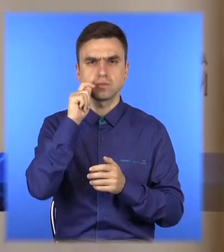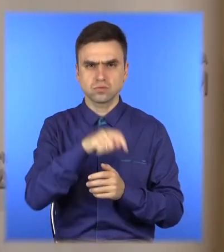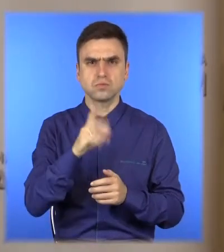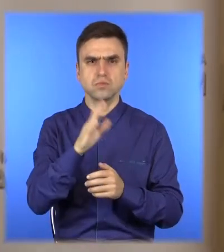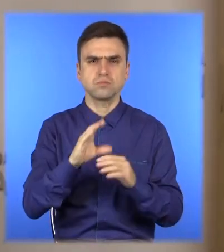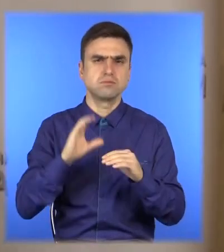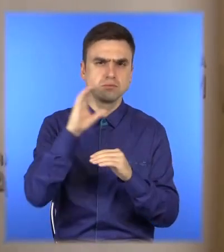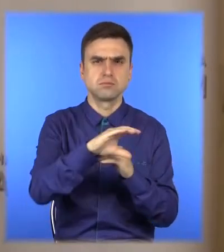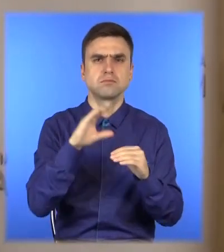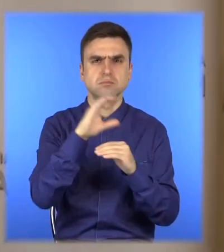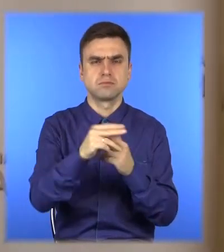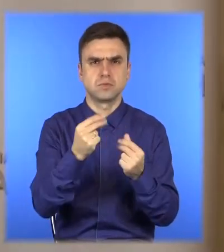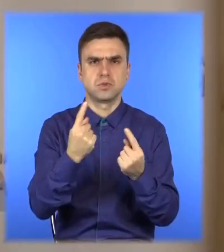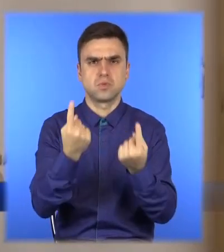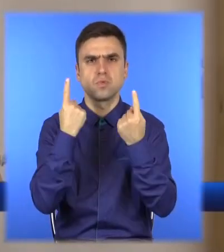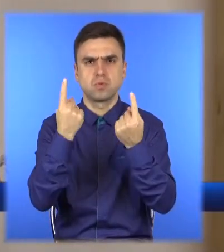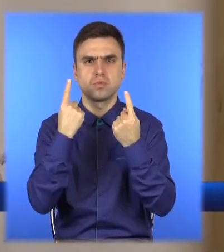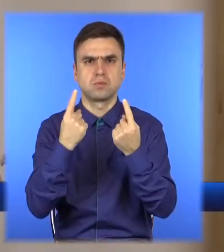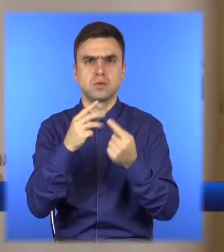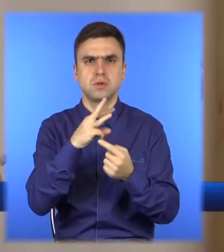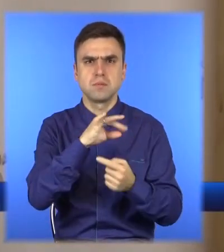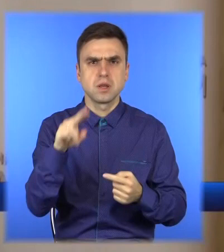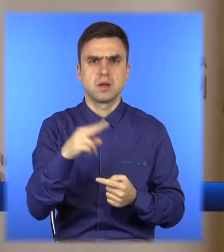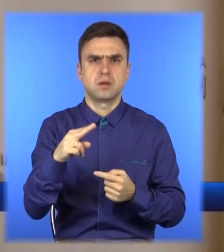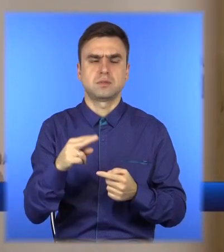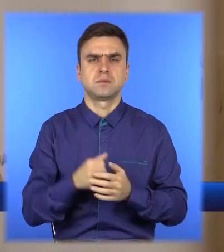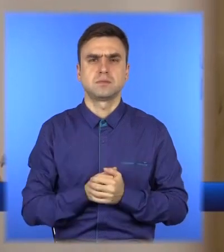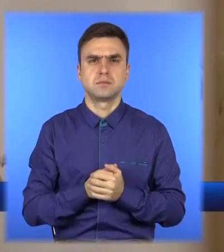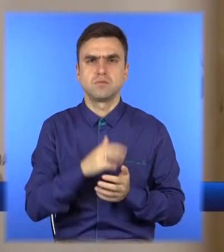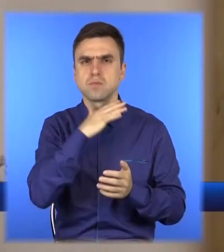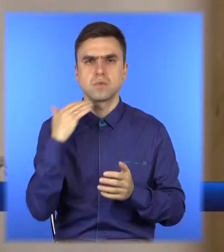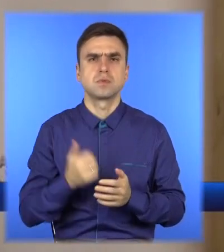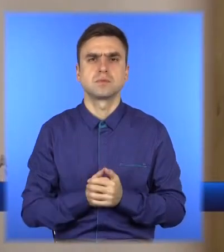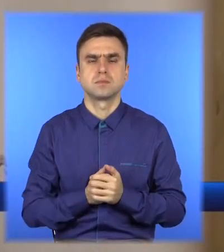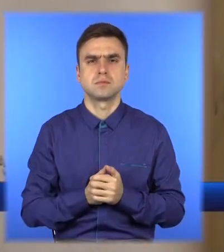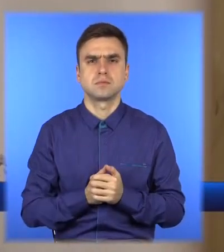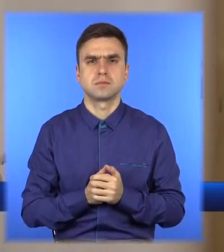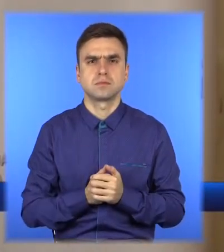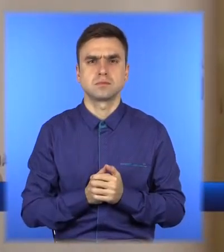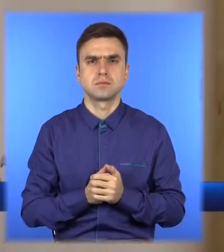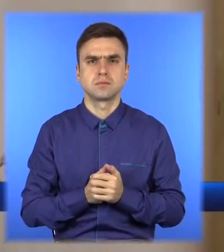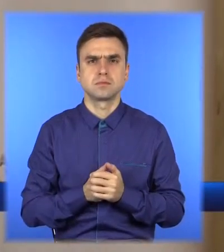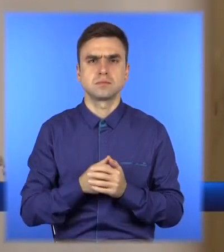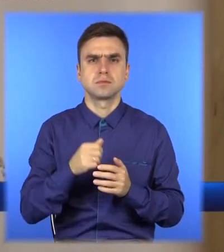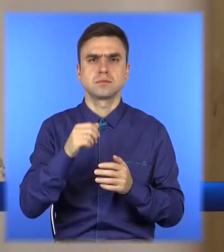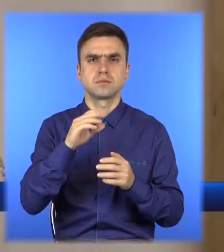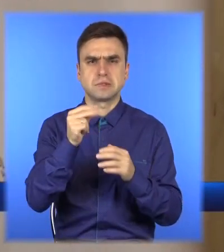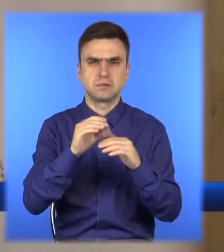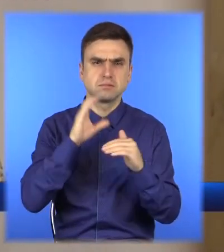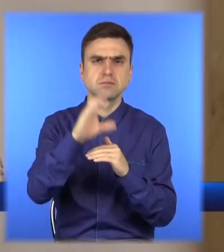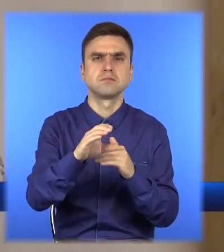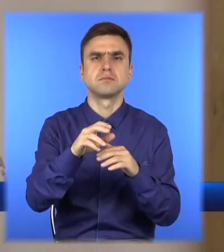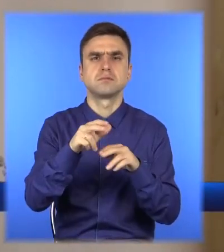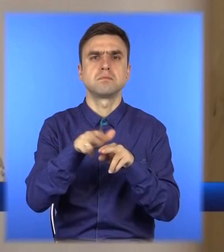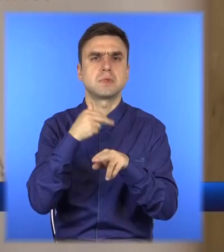гроші величезні, яких ніколи не було. Мова йде про мільярди і мільярди гривень. Зберігається експеримент щодо